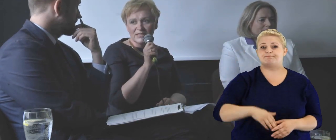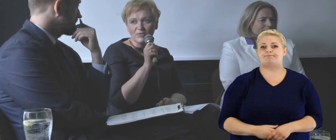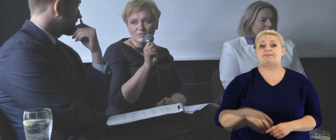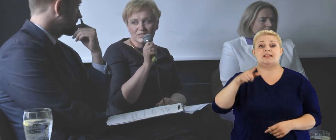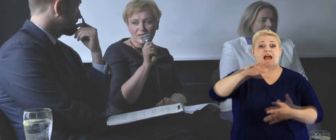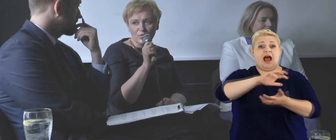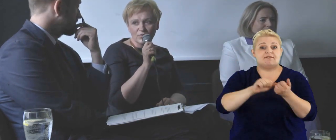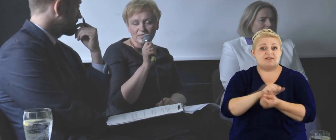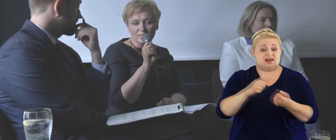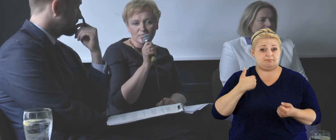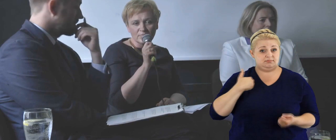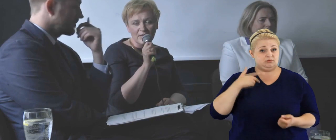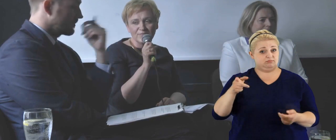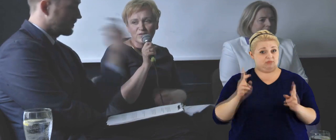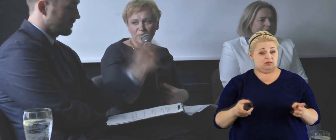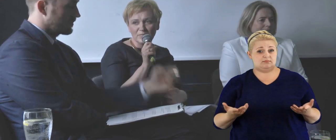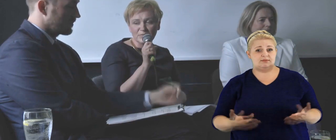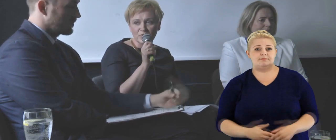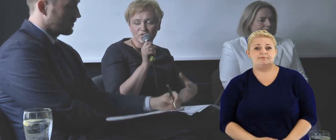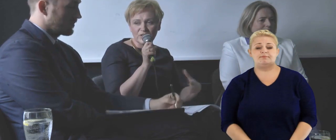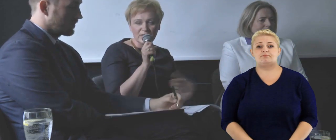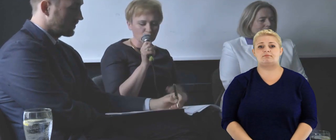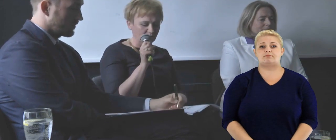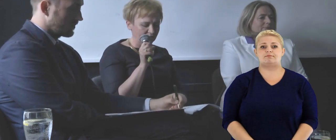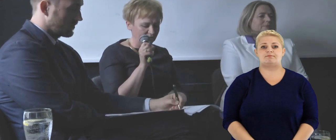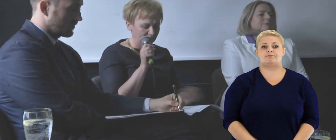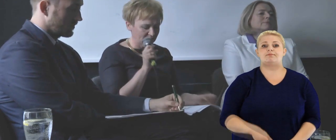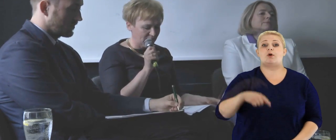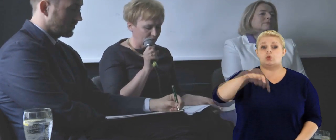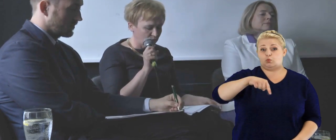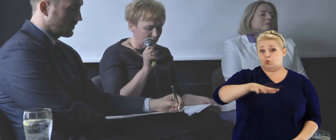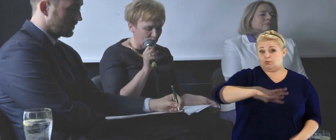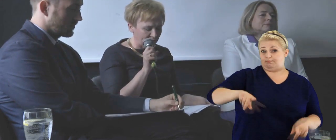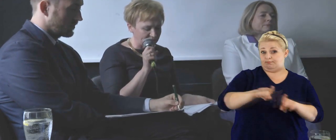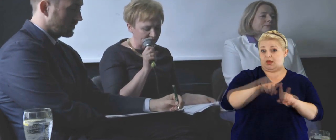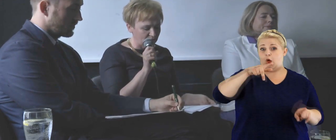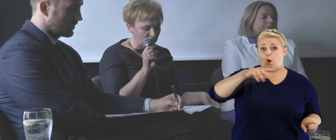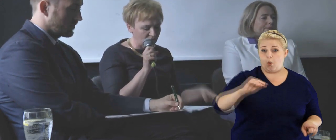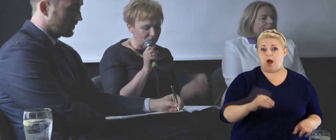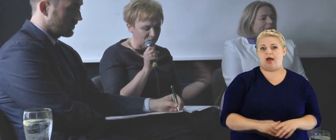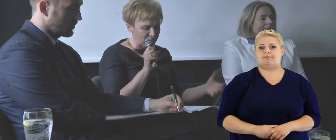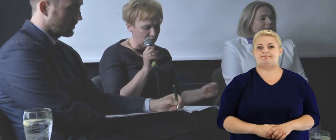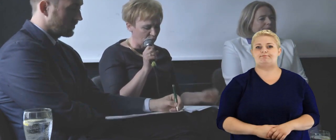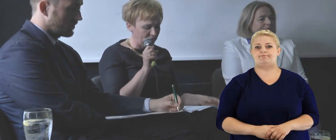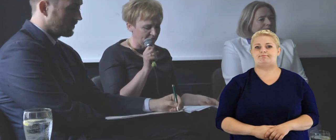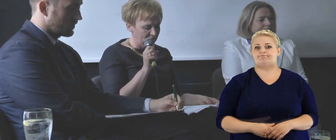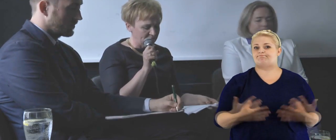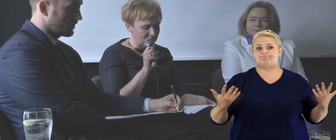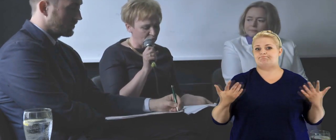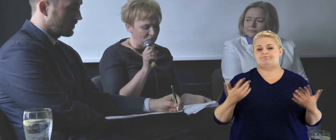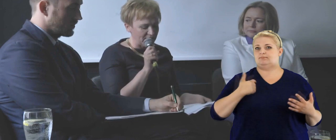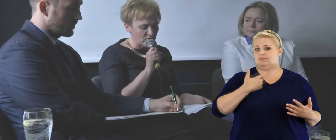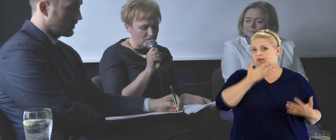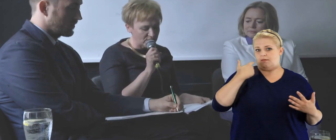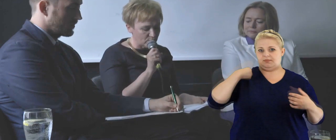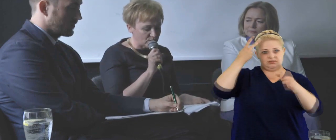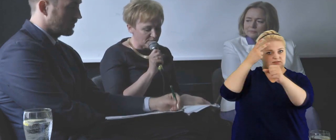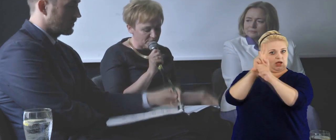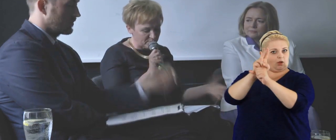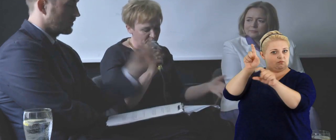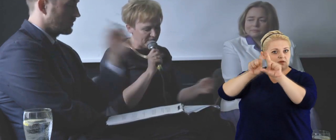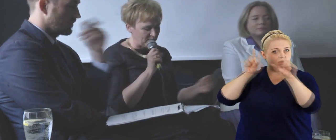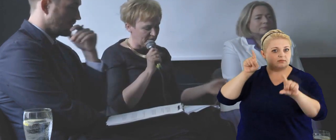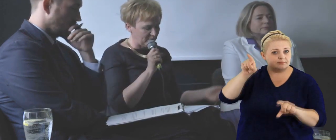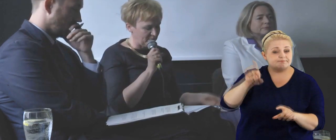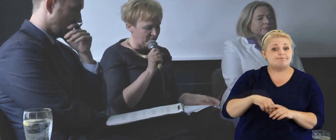aferą mielibyśmy do czynienia tutaj na terenie Unii Europejskiej, no to nadwyrężyłoby zaufanie do instytucji.